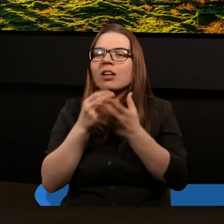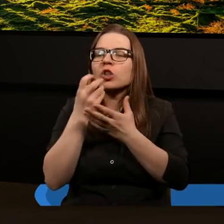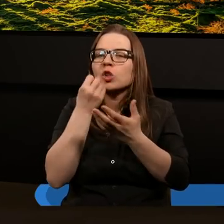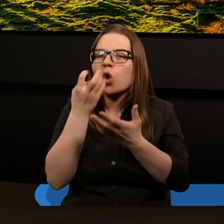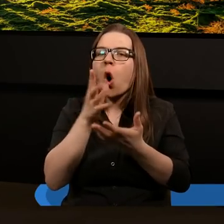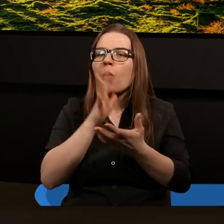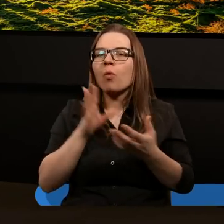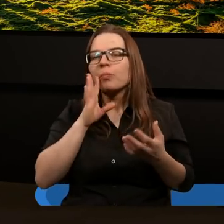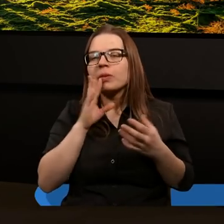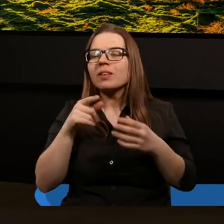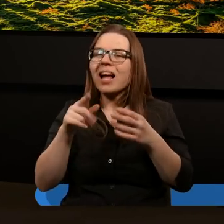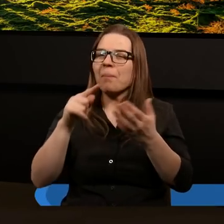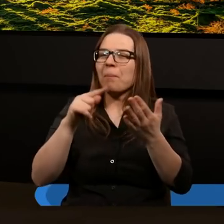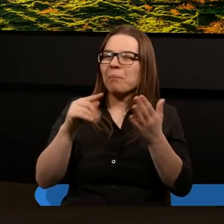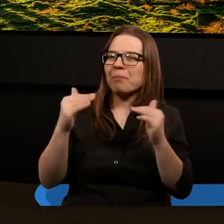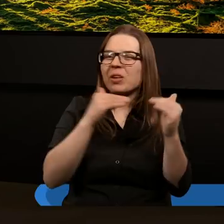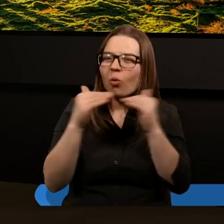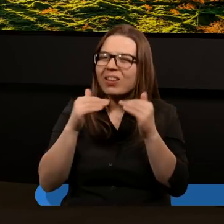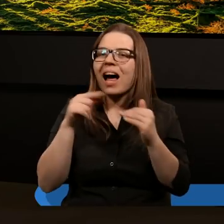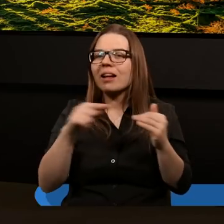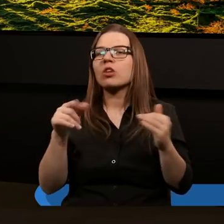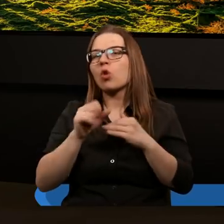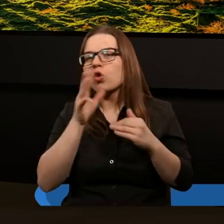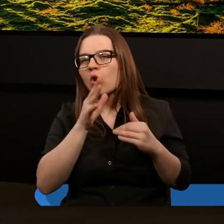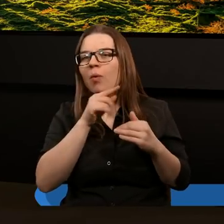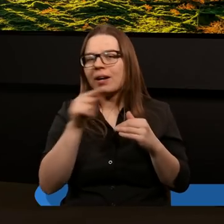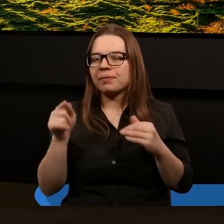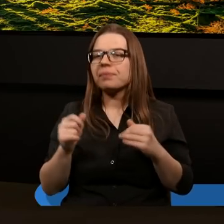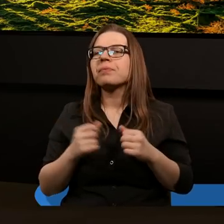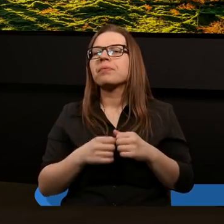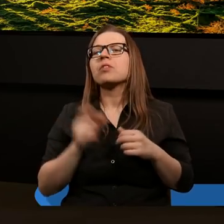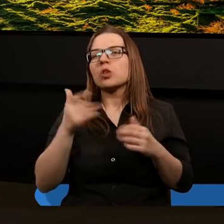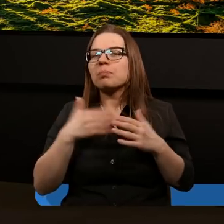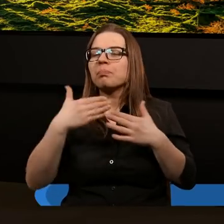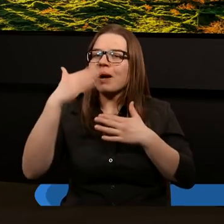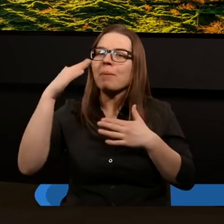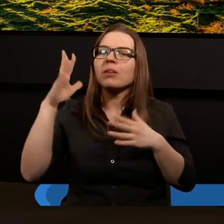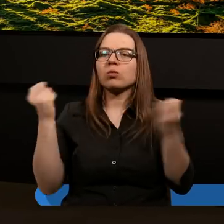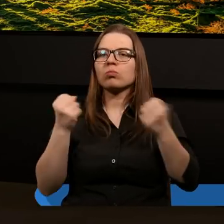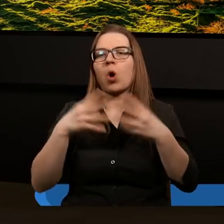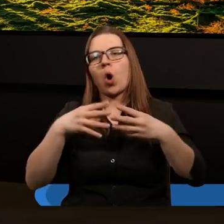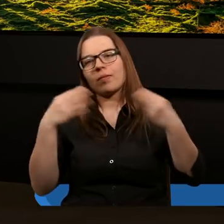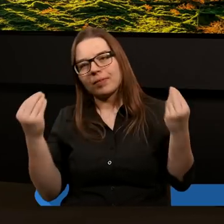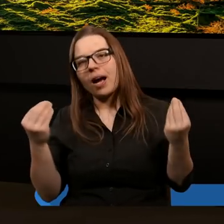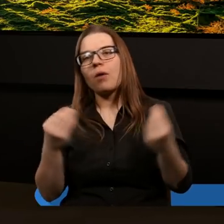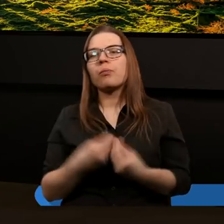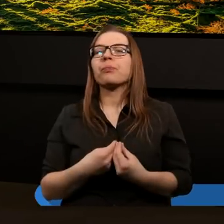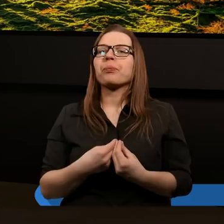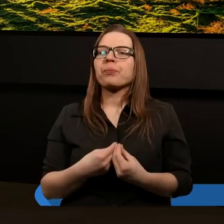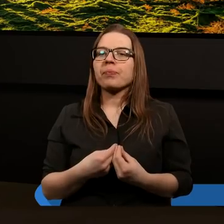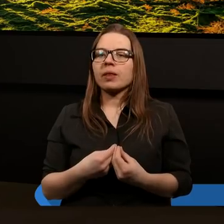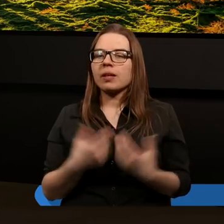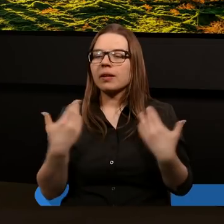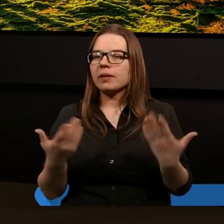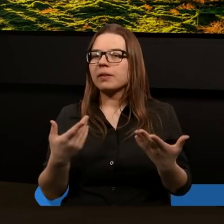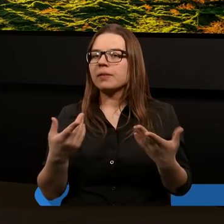chrześcijaństwo gniecione, męczone rozwijało się coraz bardziej, coraz bardziej. Ale był też,